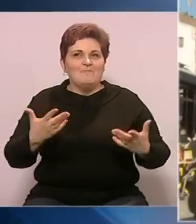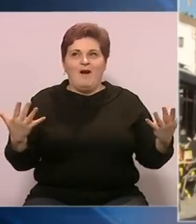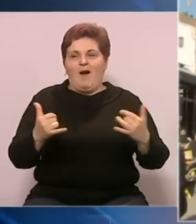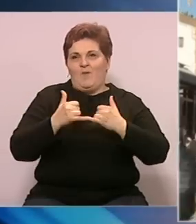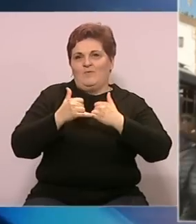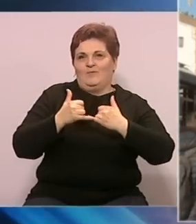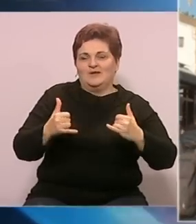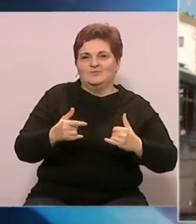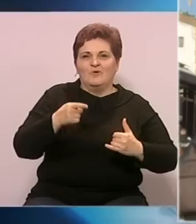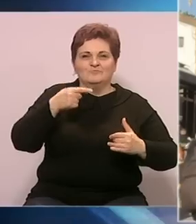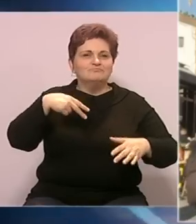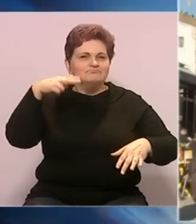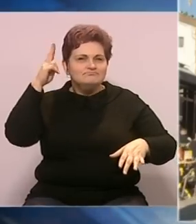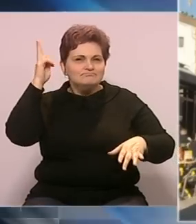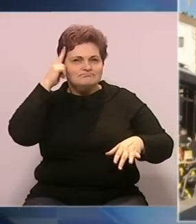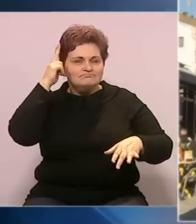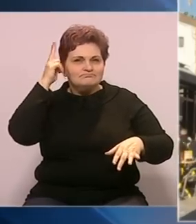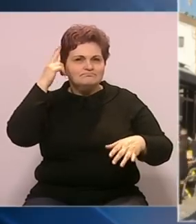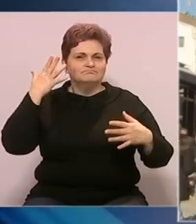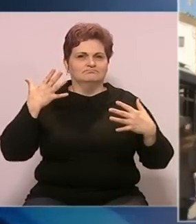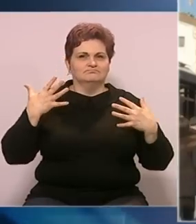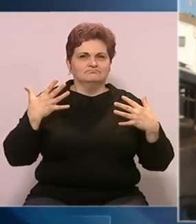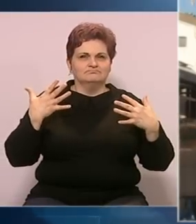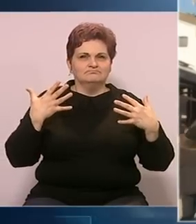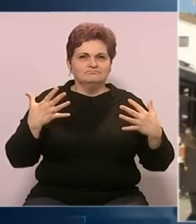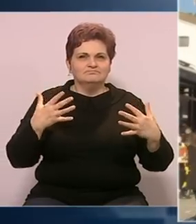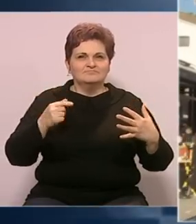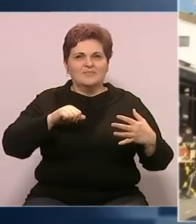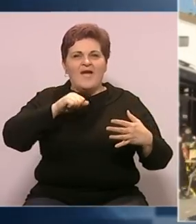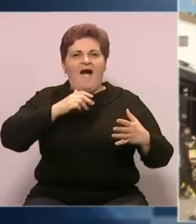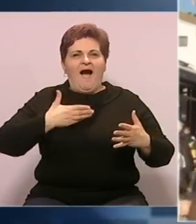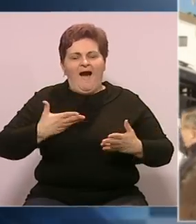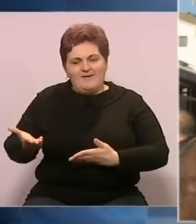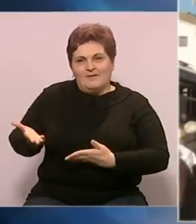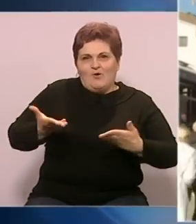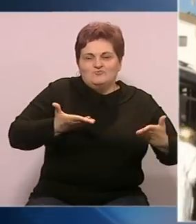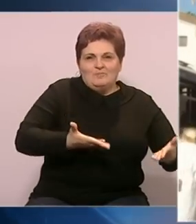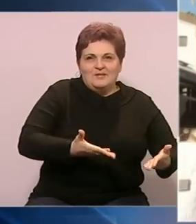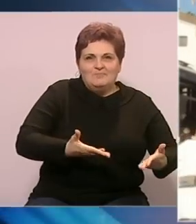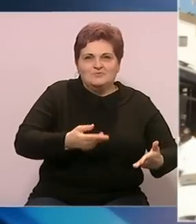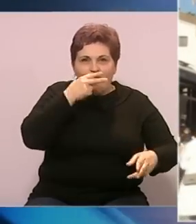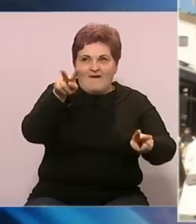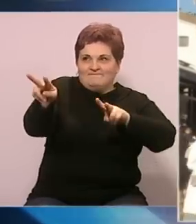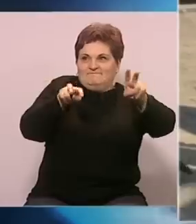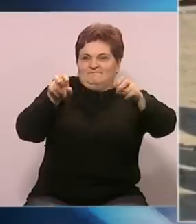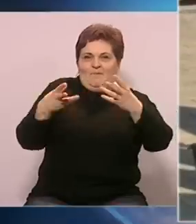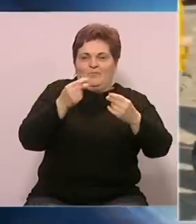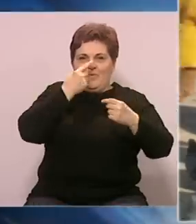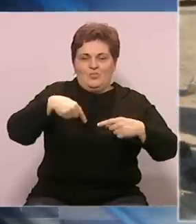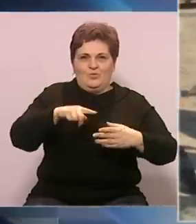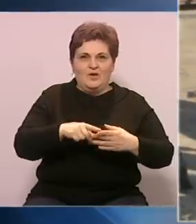sa tom poznatom i gustoprimljivostcu je privuklo zaista veliki broj ljudi.